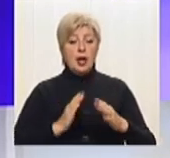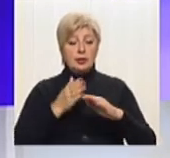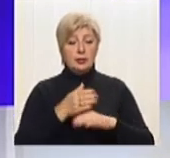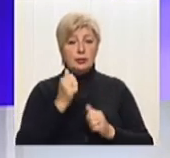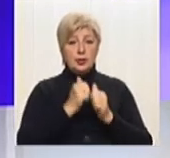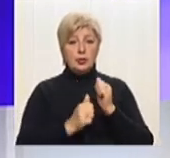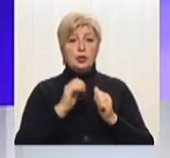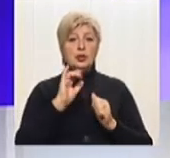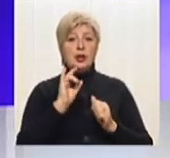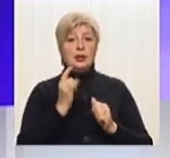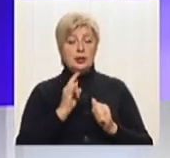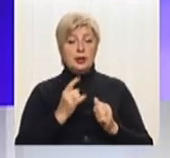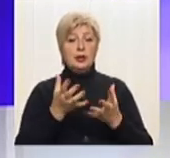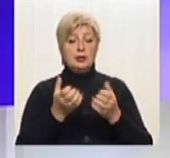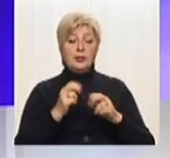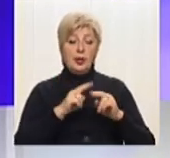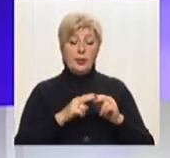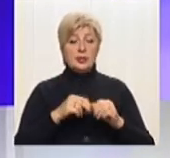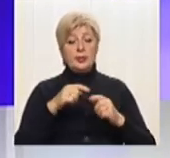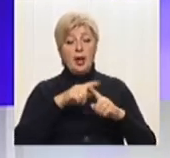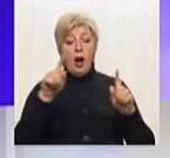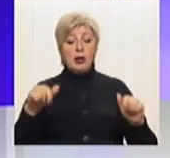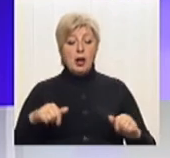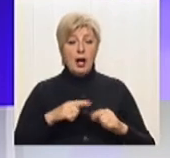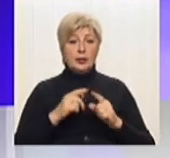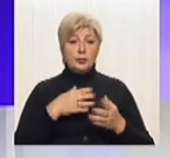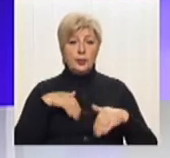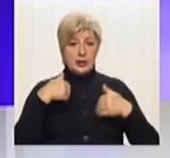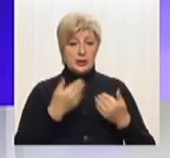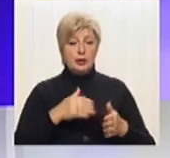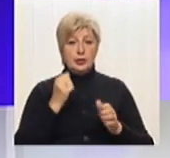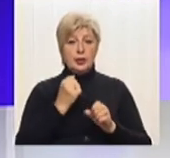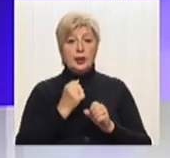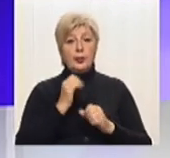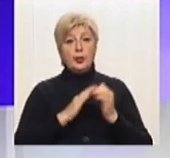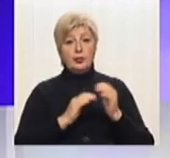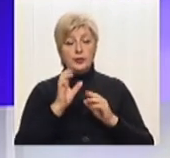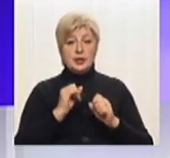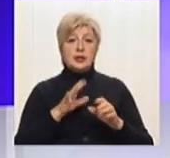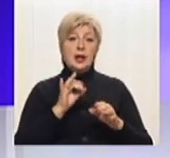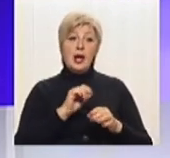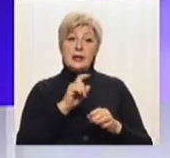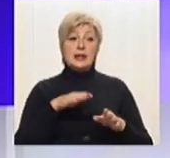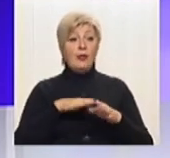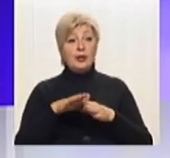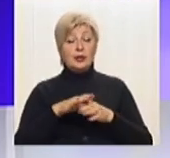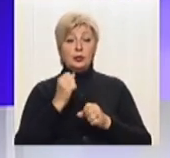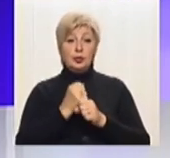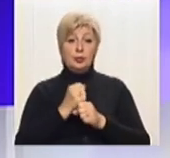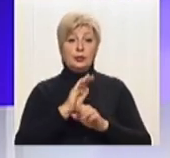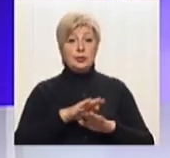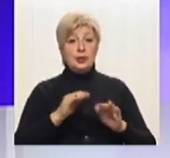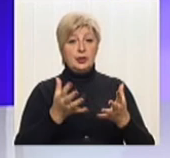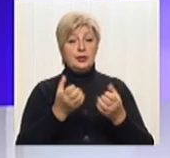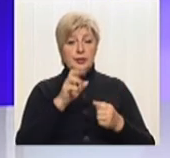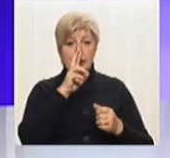змогу отримати паспорт, карту представлених професій та можливість влаштуватись на роботу. За виконану роботу діти отримували заробітну